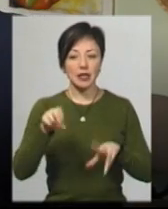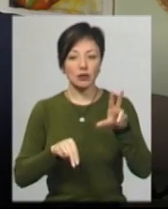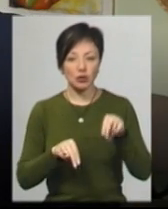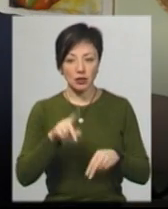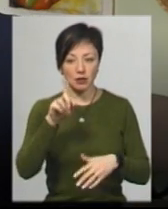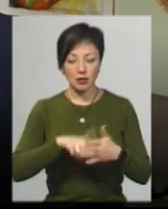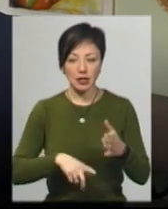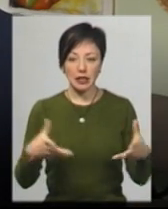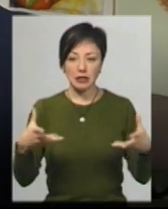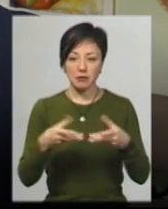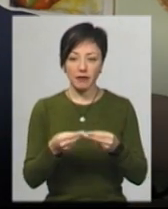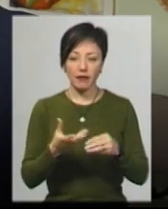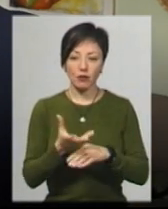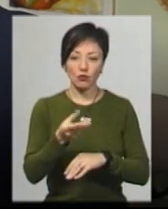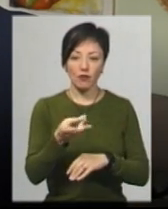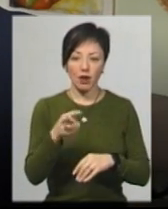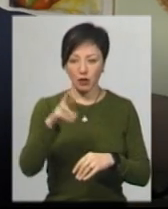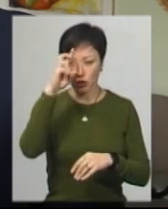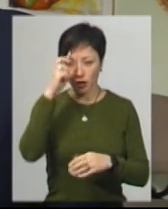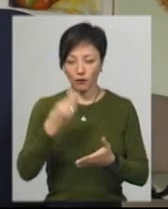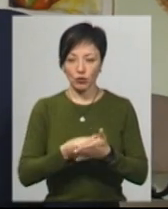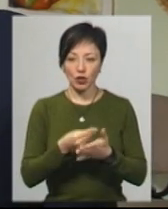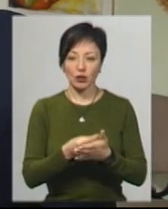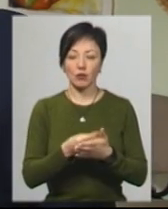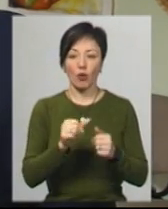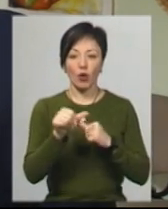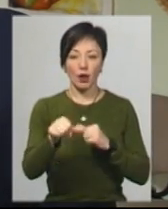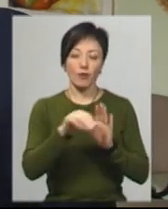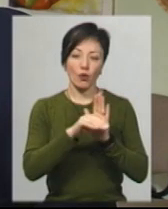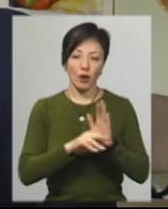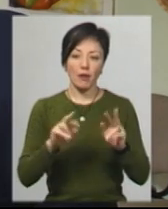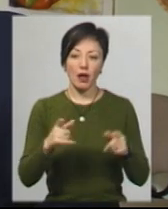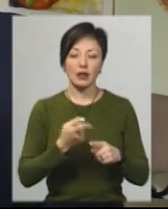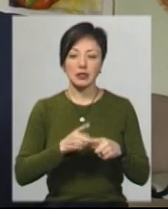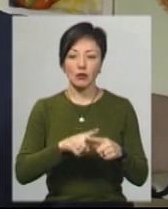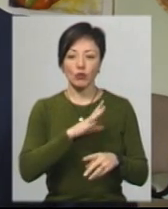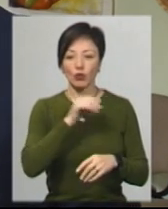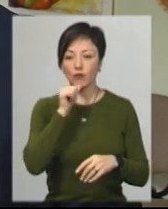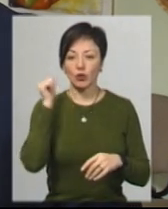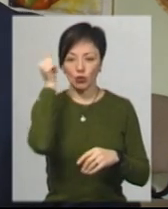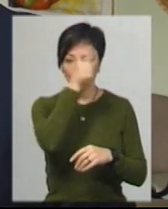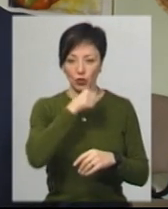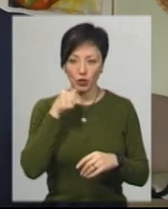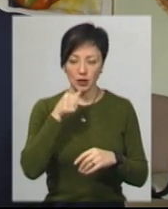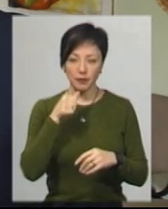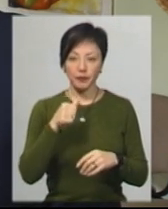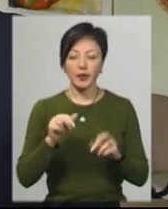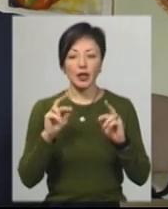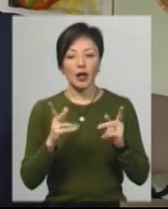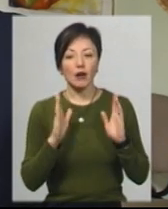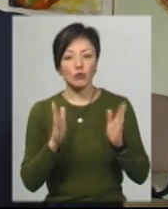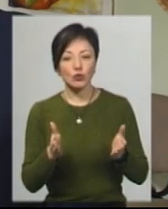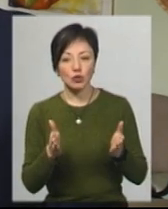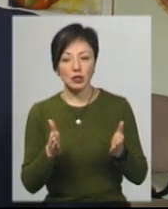розраховуємо на співфінансування з державного бюджету по окремій програмі, так як це було і в минулому році. Як буде